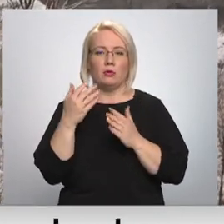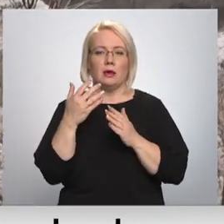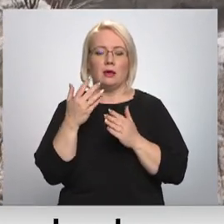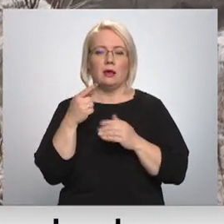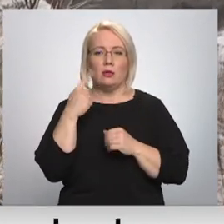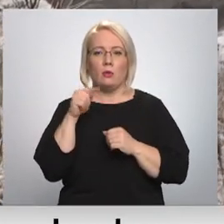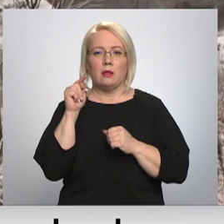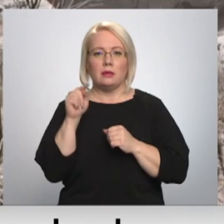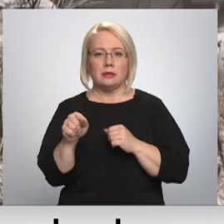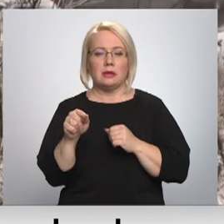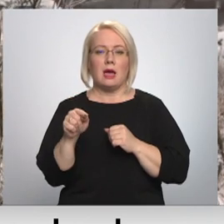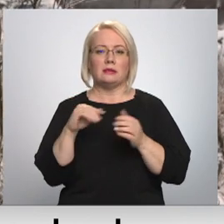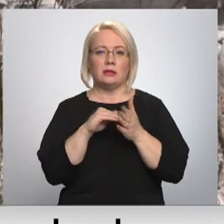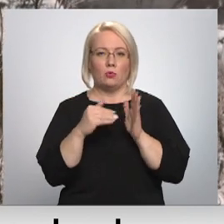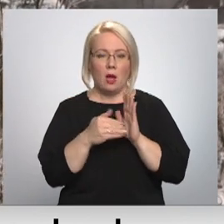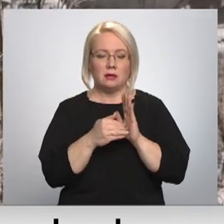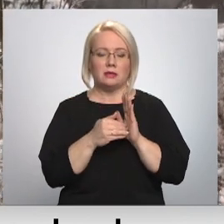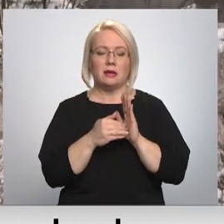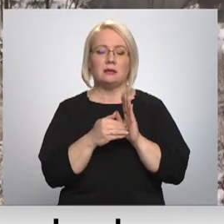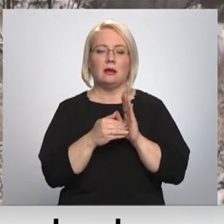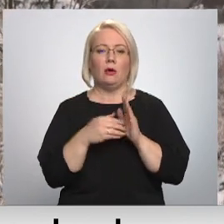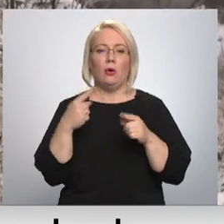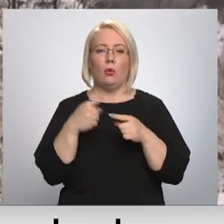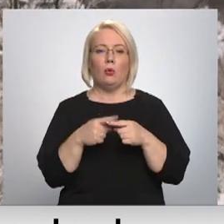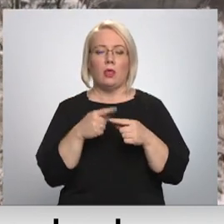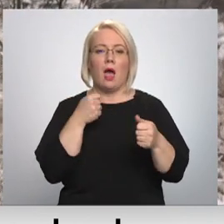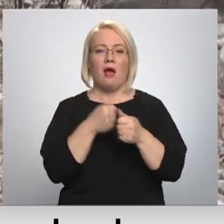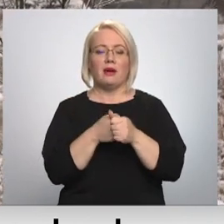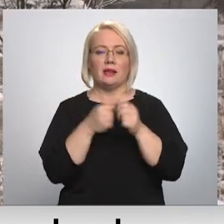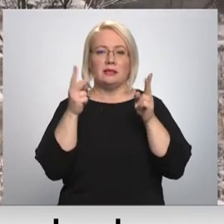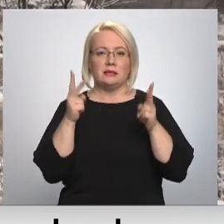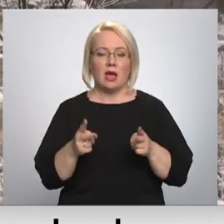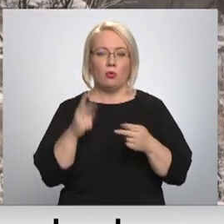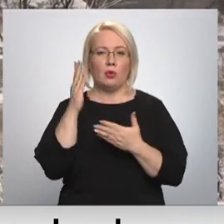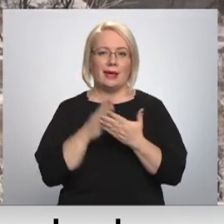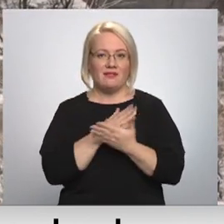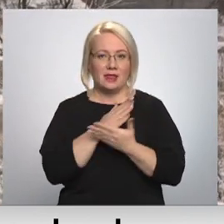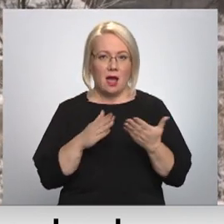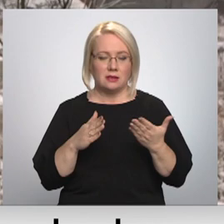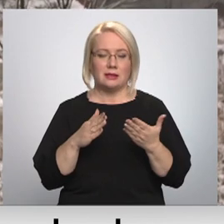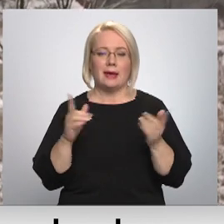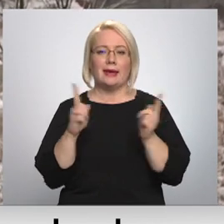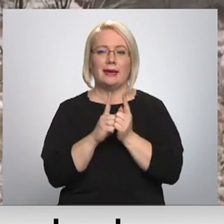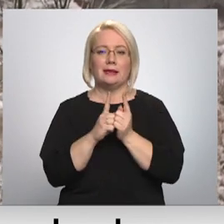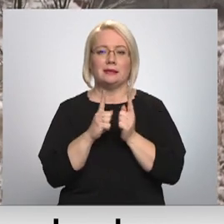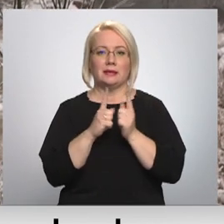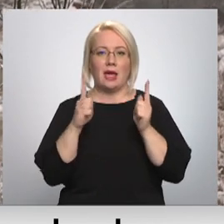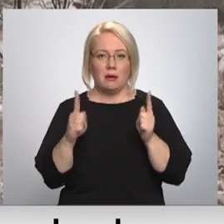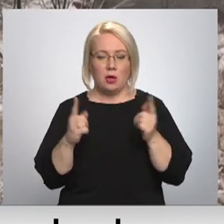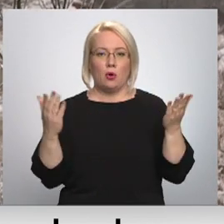tājā situācijā. Un avārē seku likvidēcija, iztērmiņa, kuru